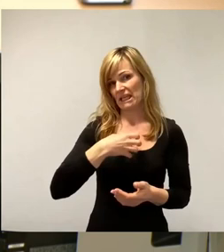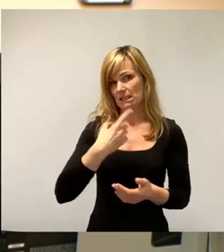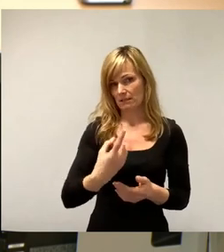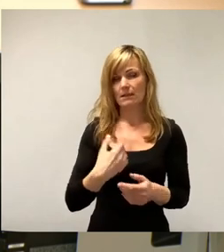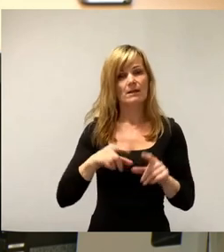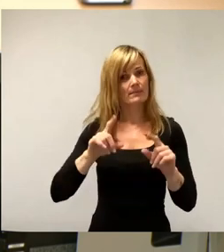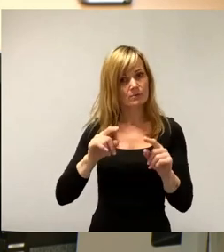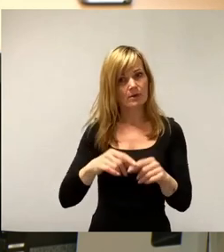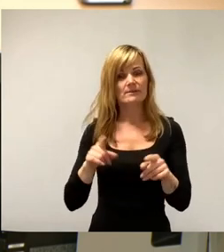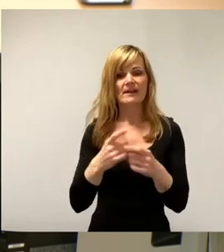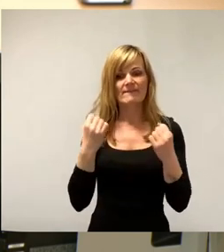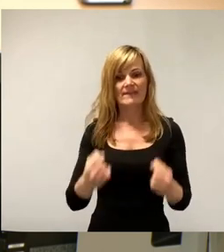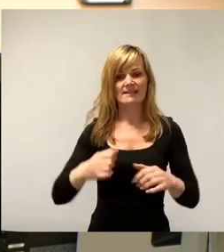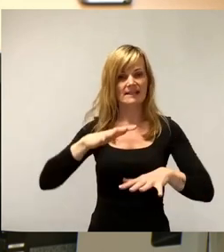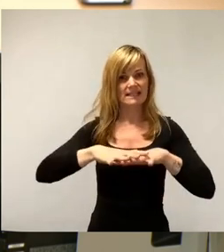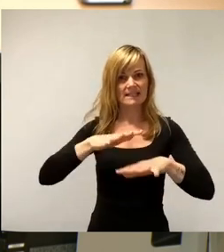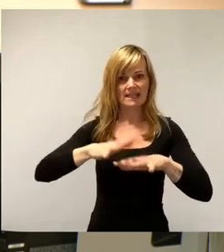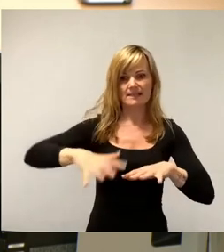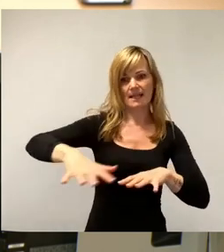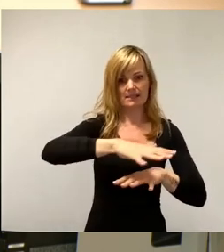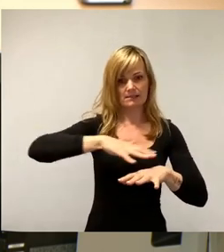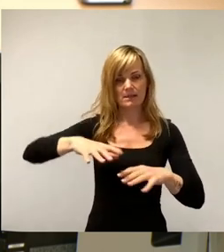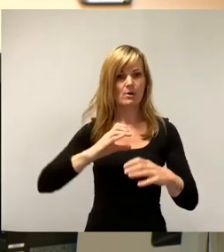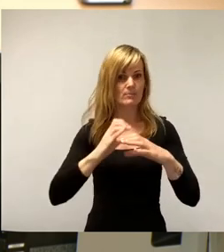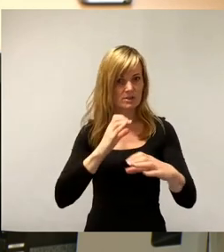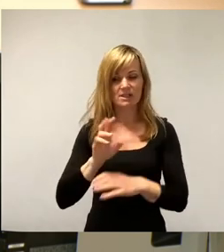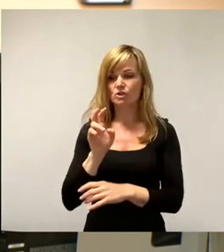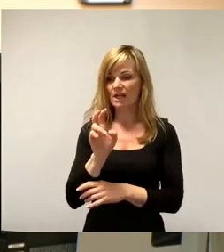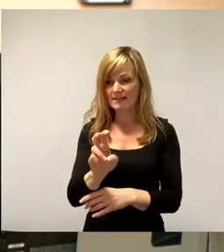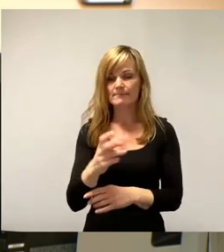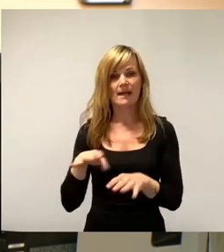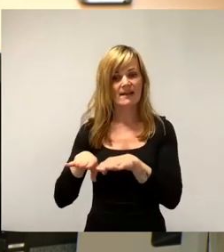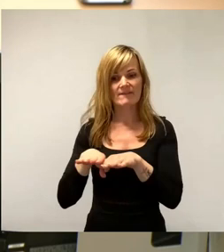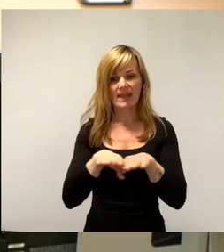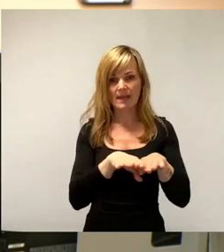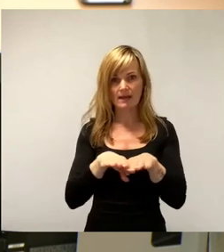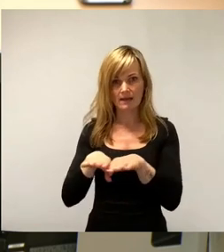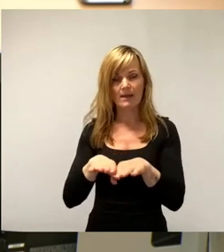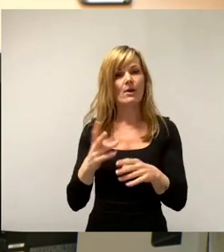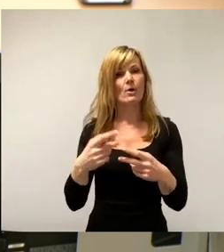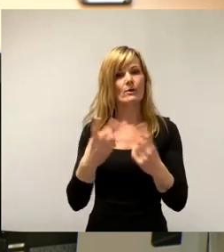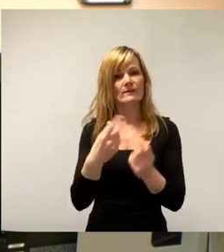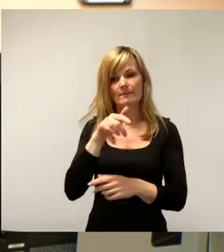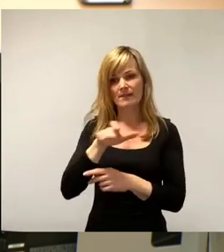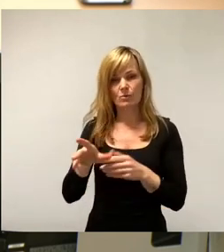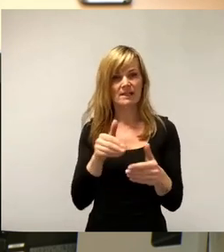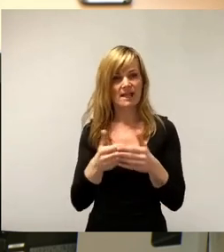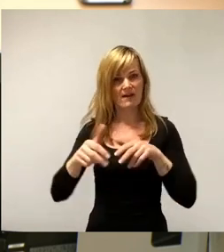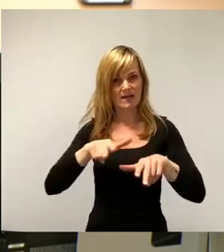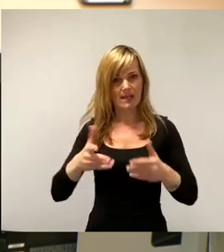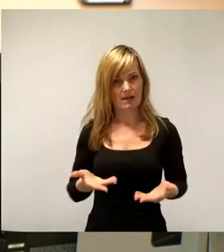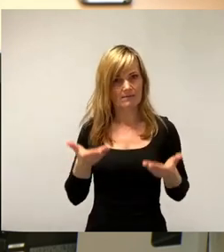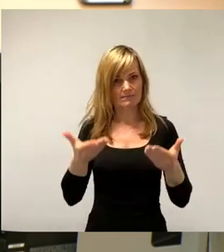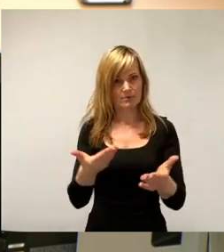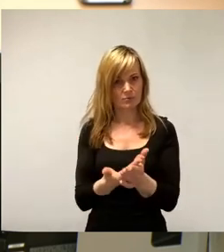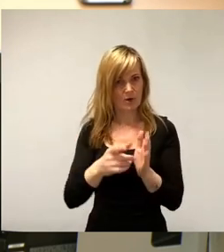festgelegten Liniennetz per Bus, Straßenbahn und Fähre den öffentlichen Personennahverkehr zu erbringen. Zusätzlich noch die Dresdner